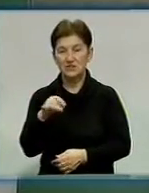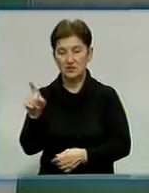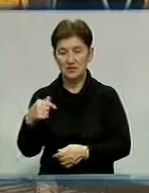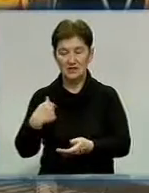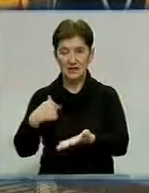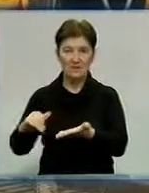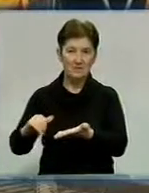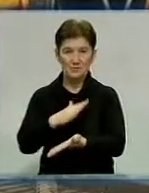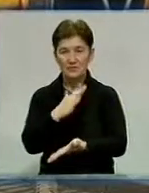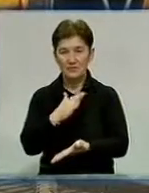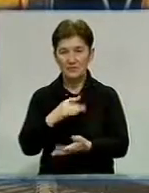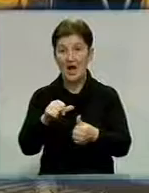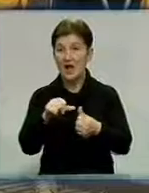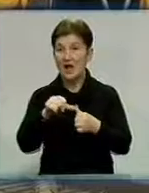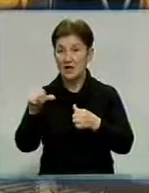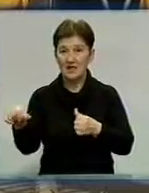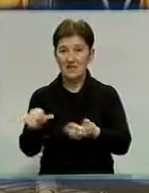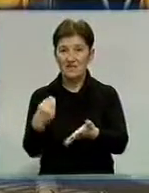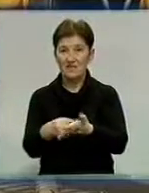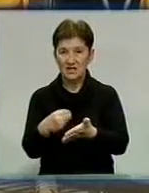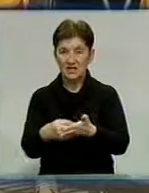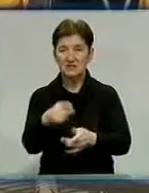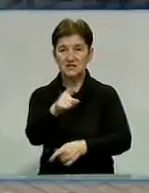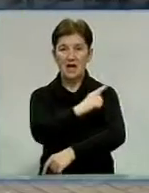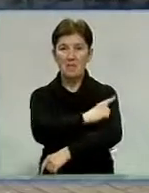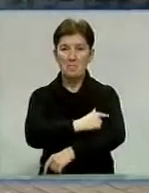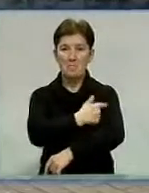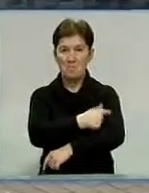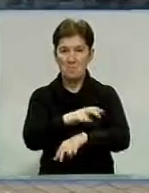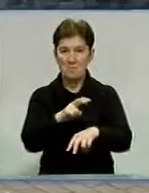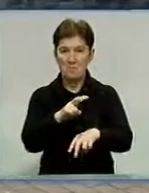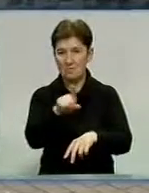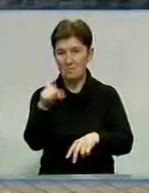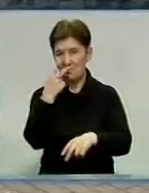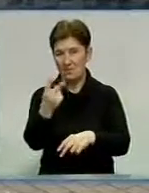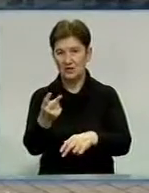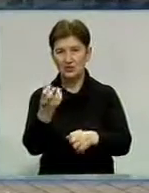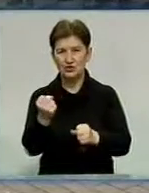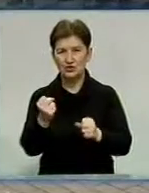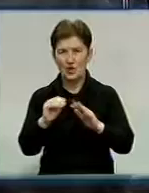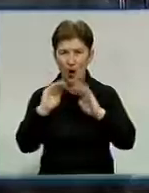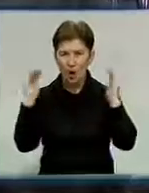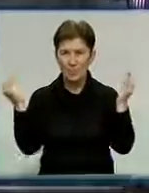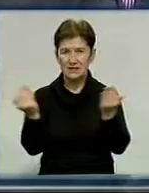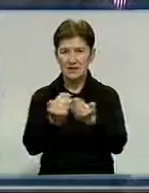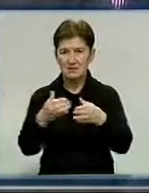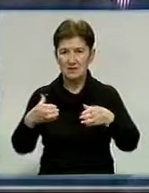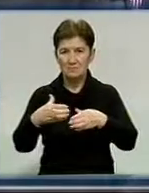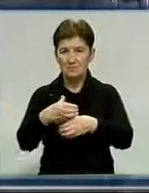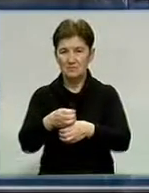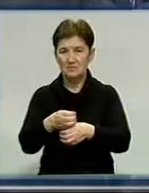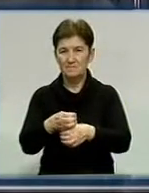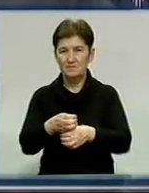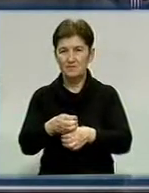відхилили. Окрім фінансових негараздів, медики шахтарської лікарні бачать ще одну загрозу – оптимізацію закладу. Медсанчастина